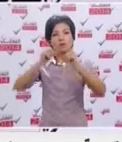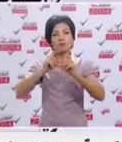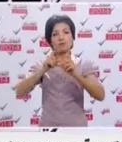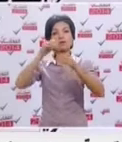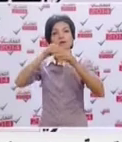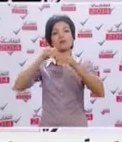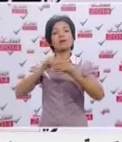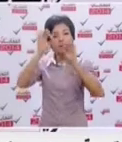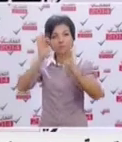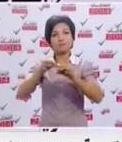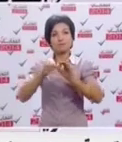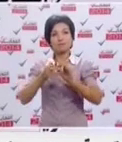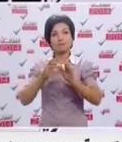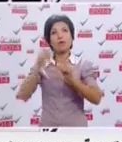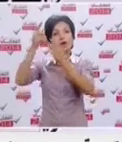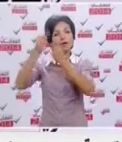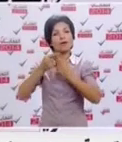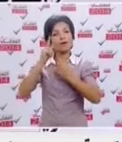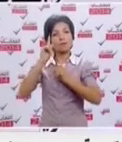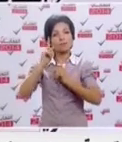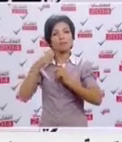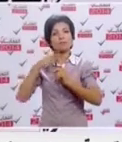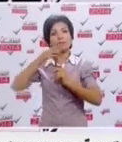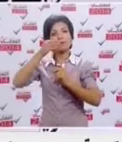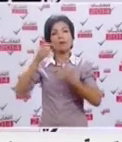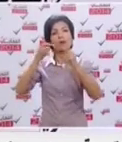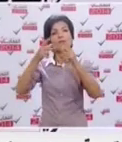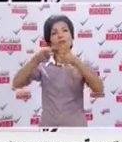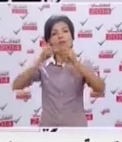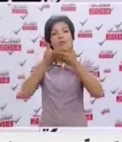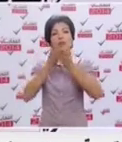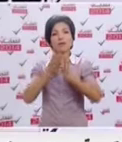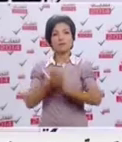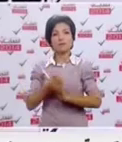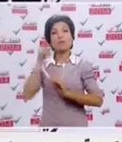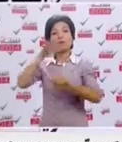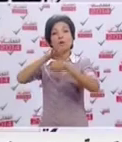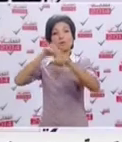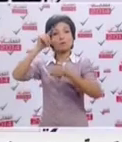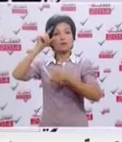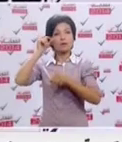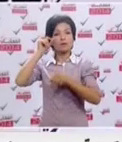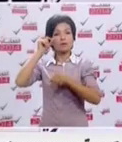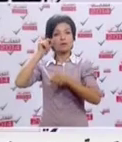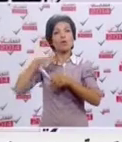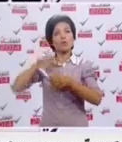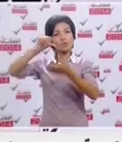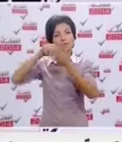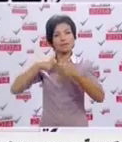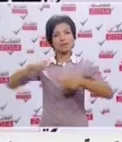لهذه الانتخابات بذن الرب الواحد القهار إن شاء الله نكون في مستوى الثيقة لتعطوا هالي هالي سيدي بوزيد ومدينتي